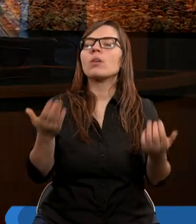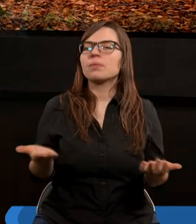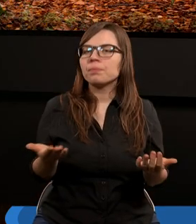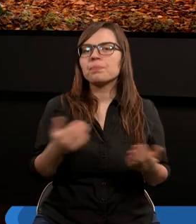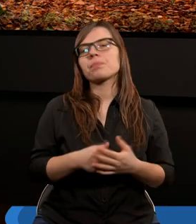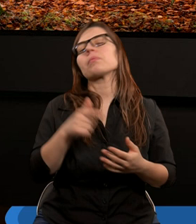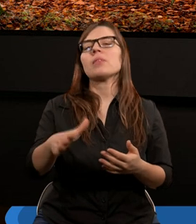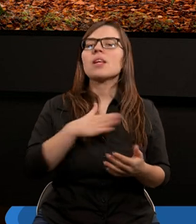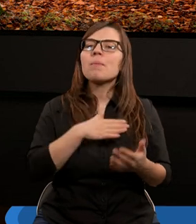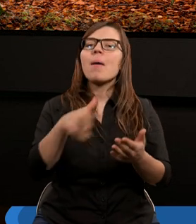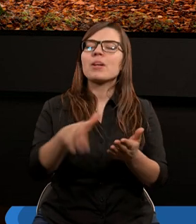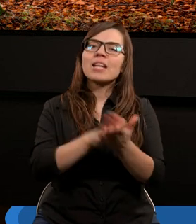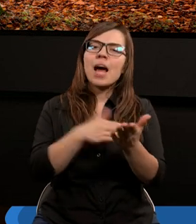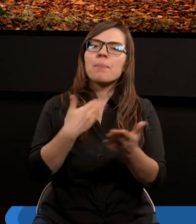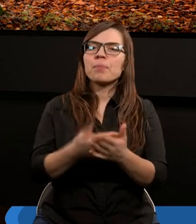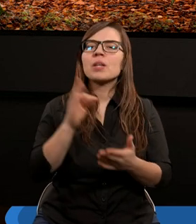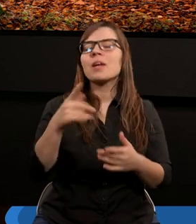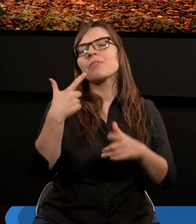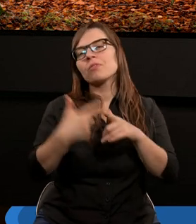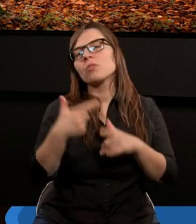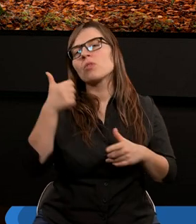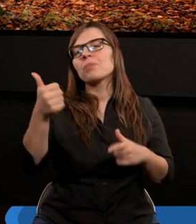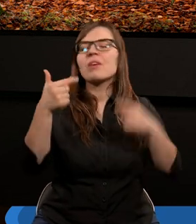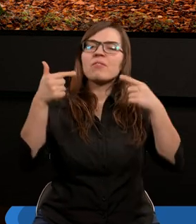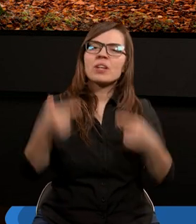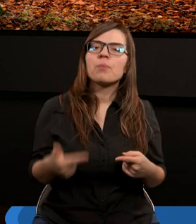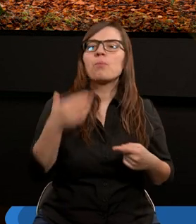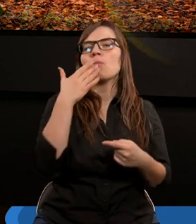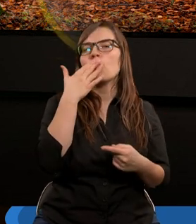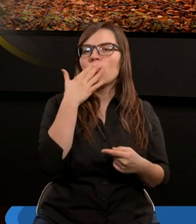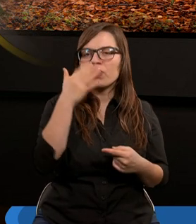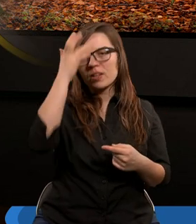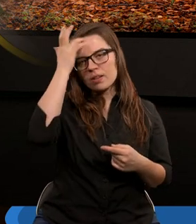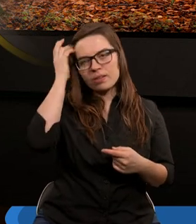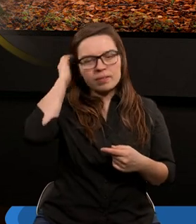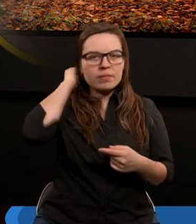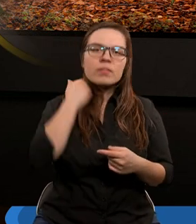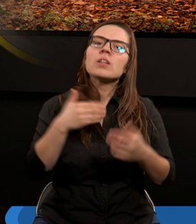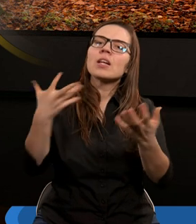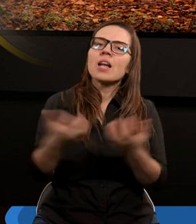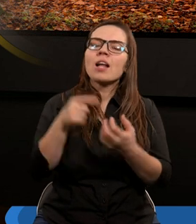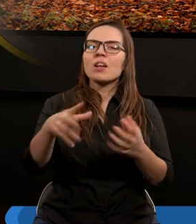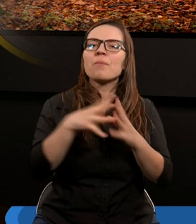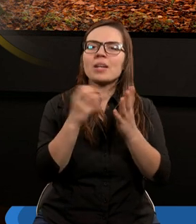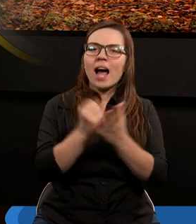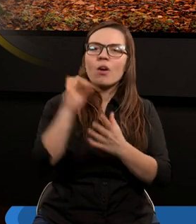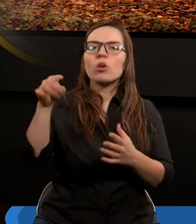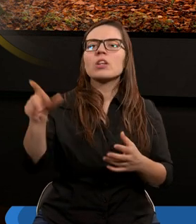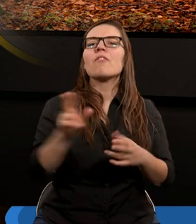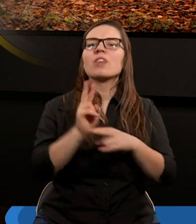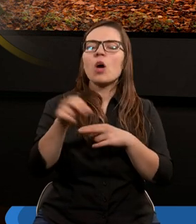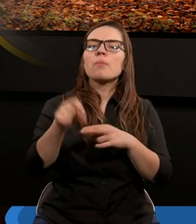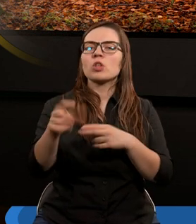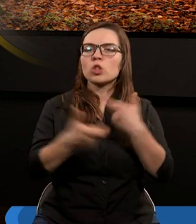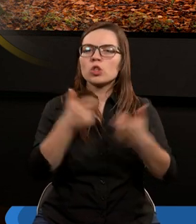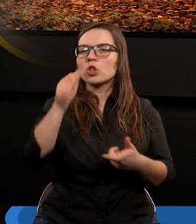No mamy tutaj na przykład taki dwudziesty pierwszy wiersz, który mówi, znajduję wtedy w sobie zakon, że gdy chcę